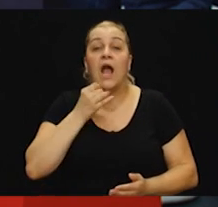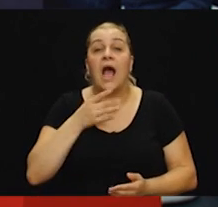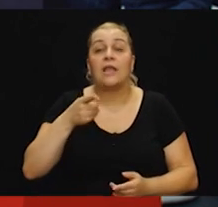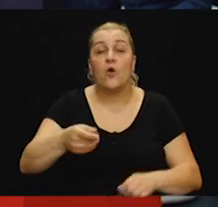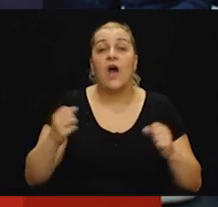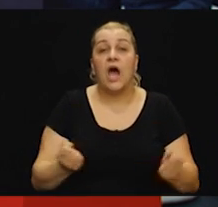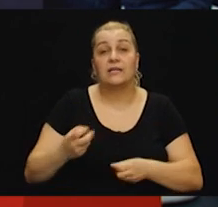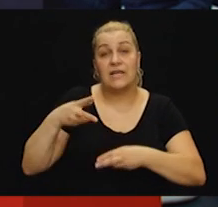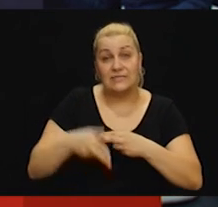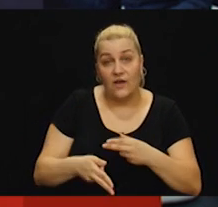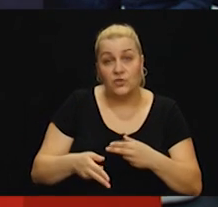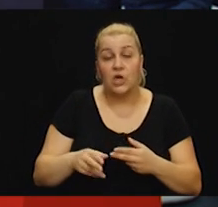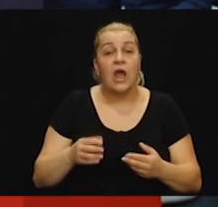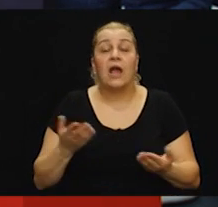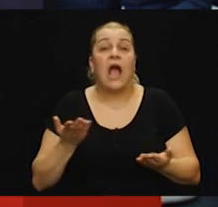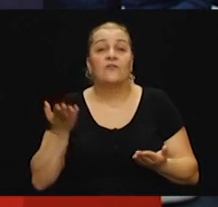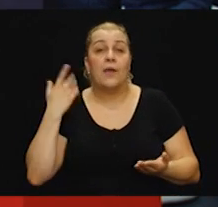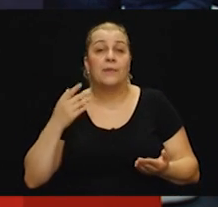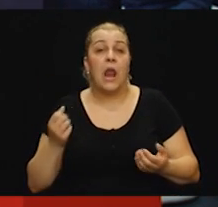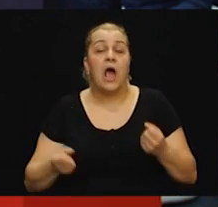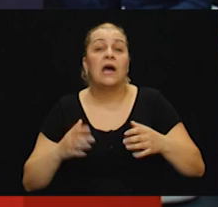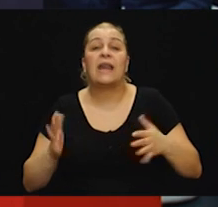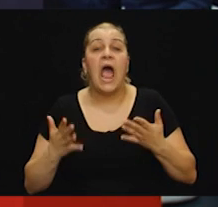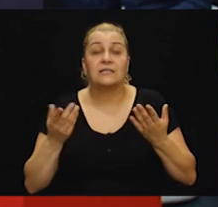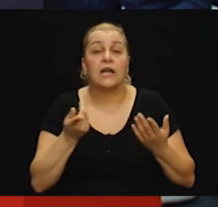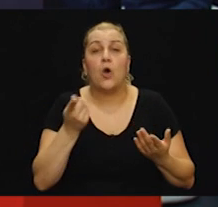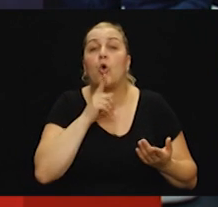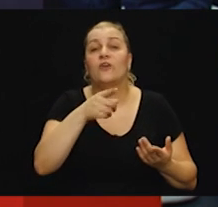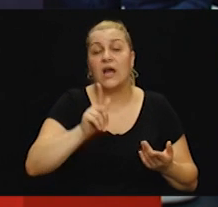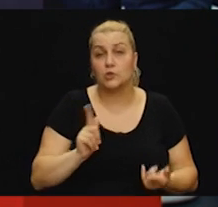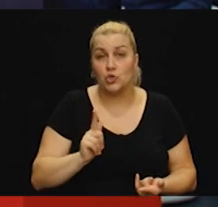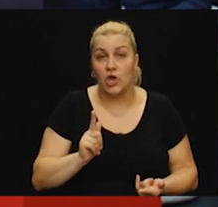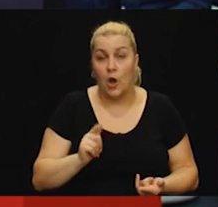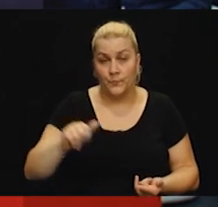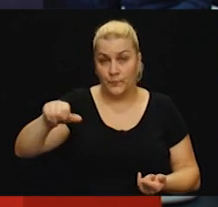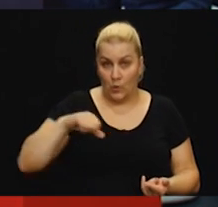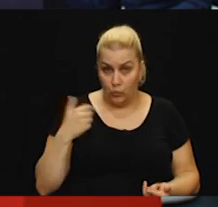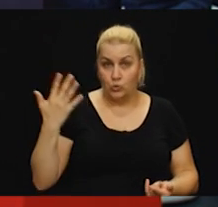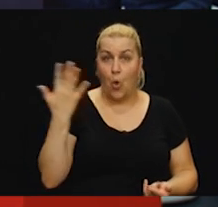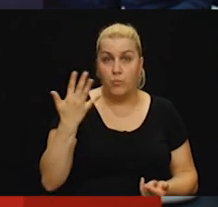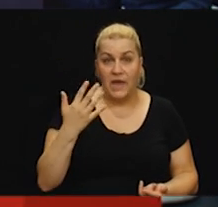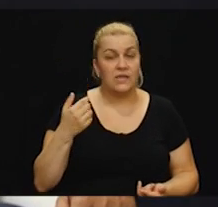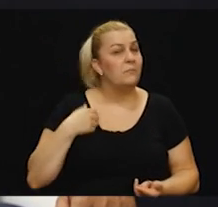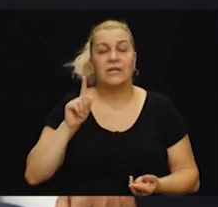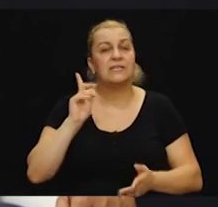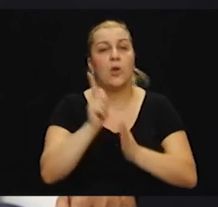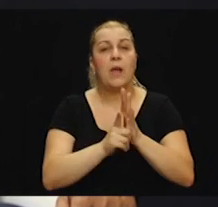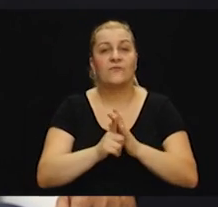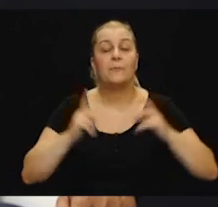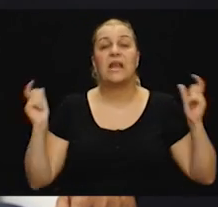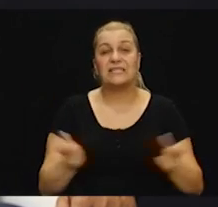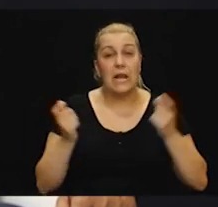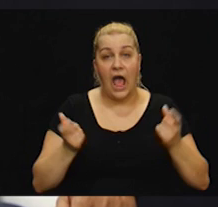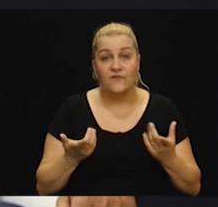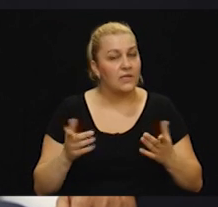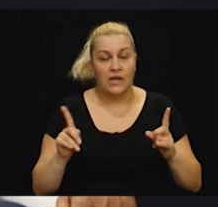akcija okončana ili kakva je reakcija, ko vas je ta dočekao? Ujutro u pet sati mi nismo imali vrimena ni za slaviti, ni za